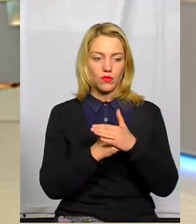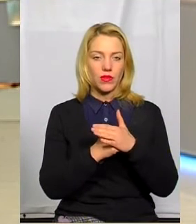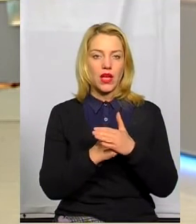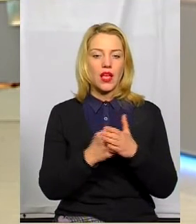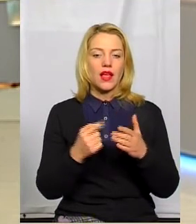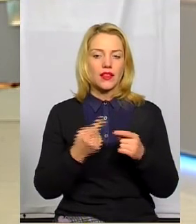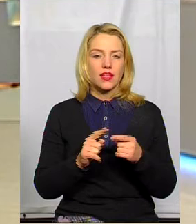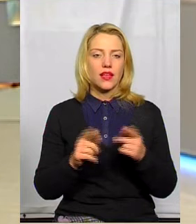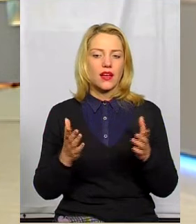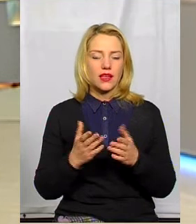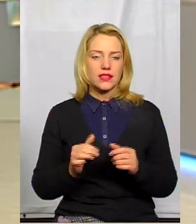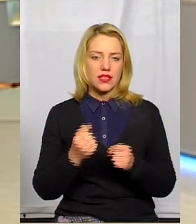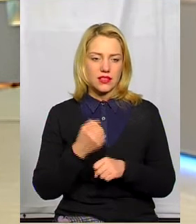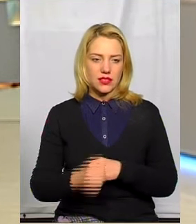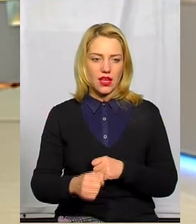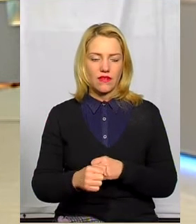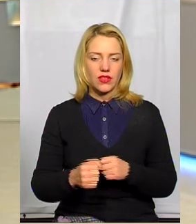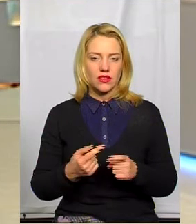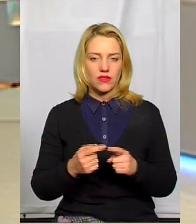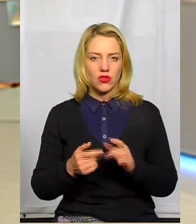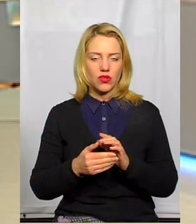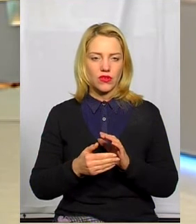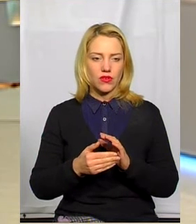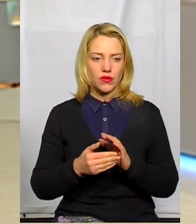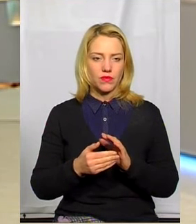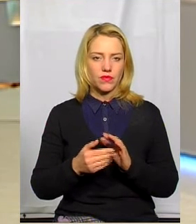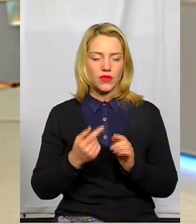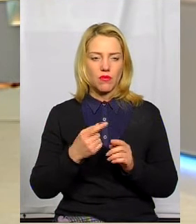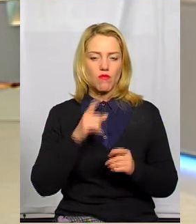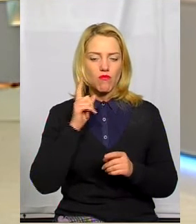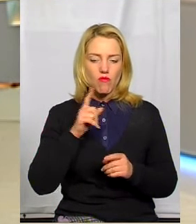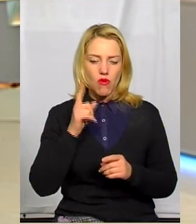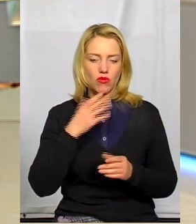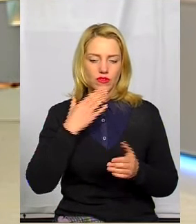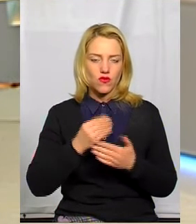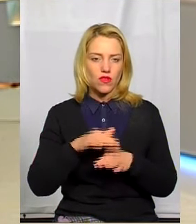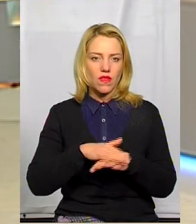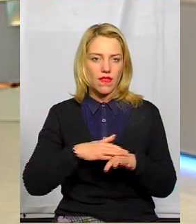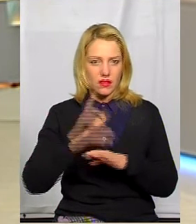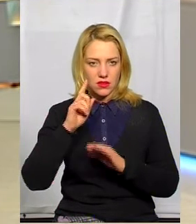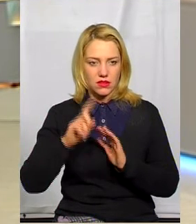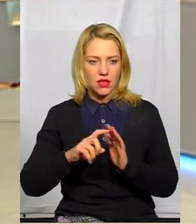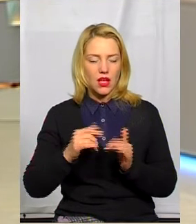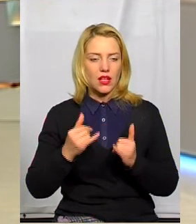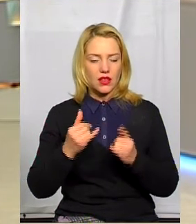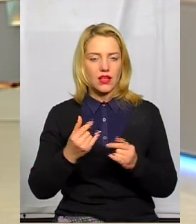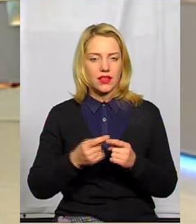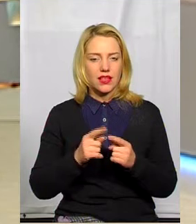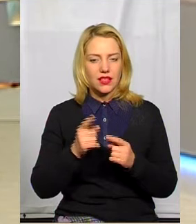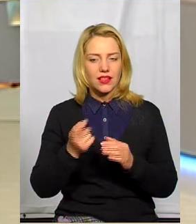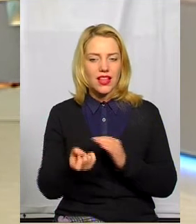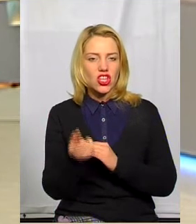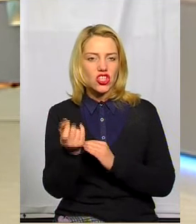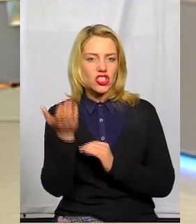так, яка заставить відноситися молодь до свого народу, до своєї нації, як до тих джерел,